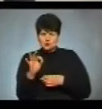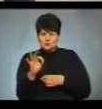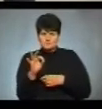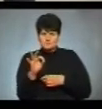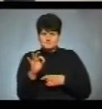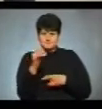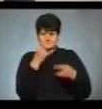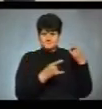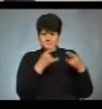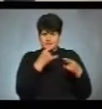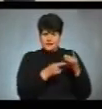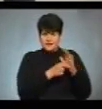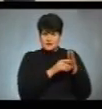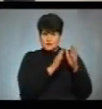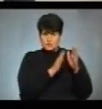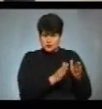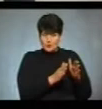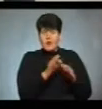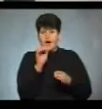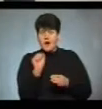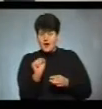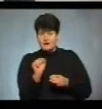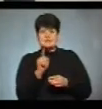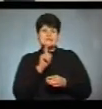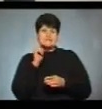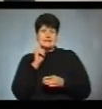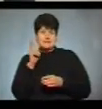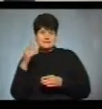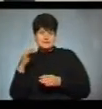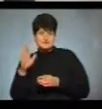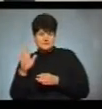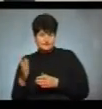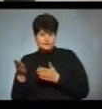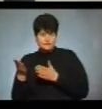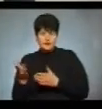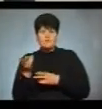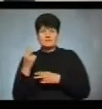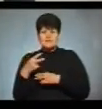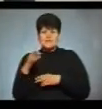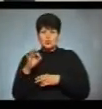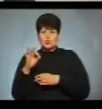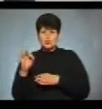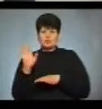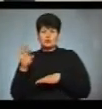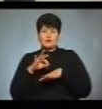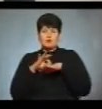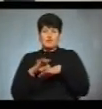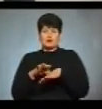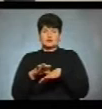телестудію, відповідно, а Володимир Зеленський о 20.00 буде проводити